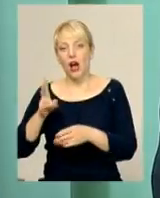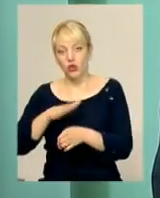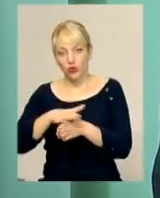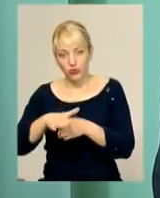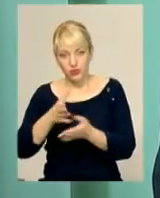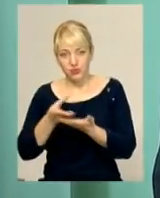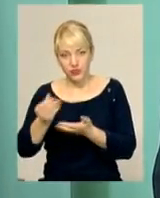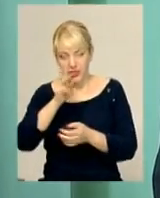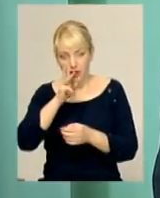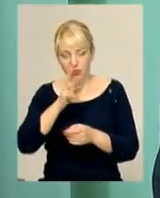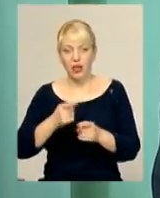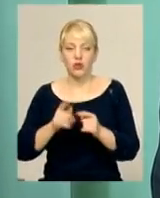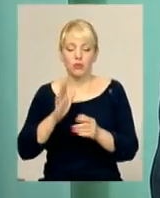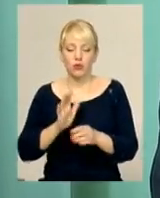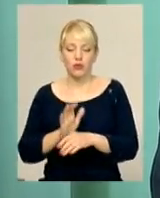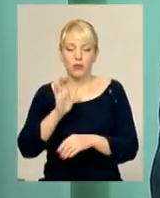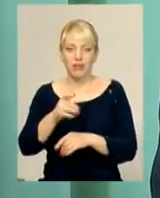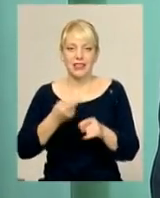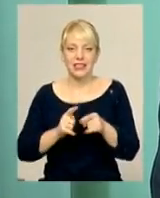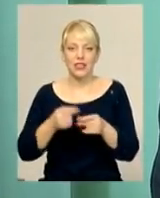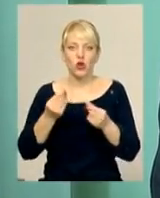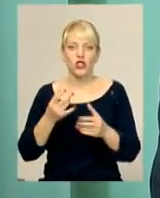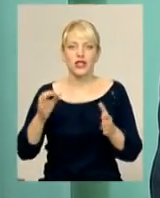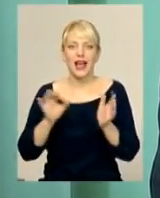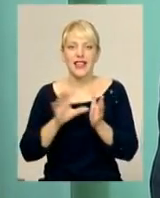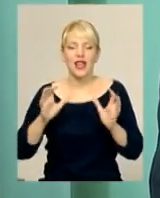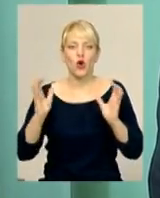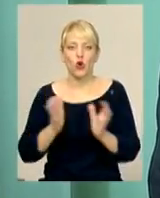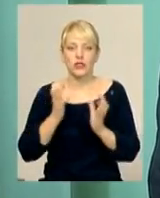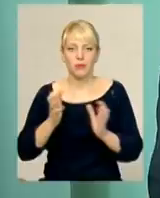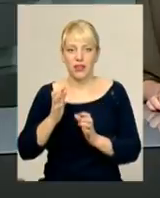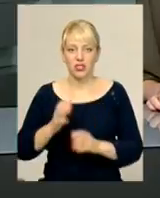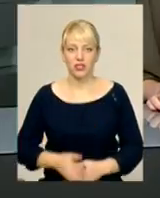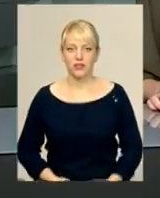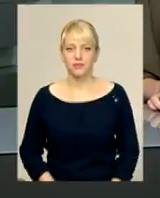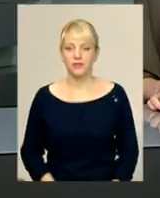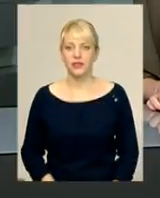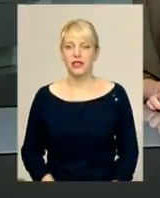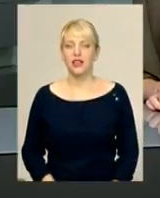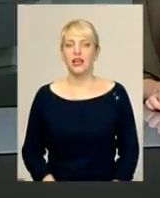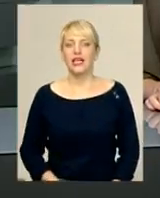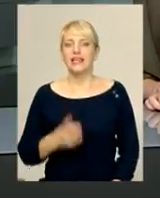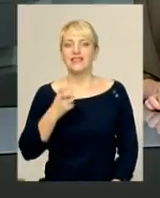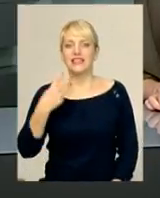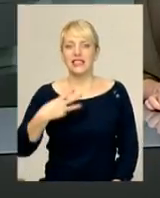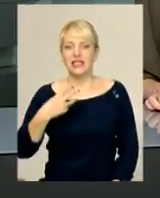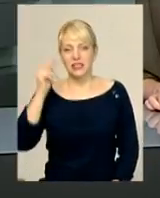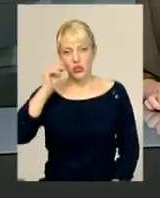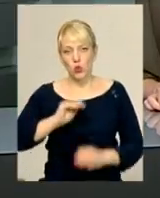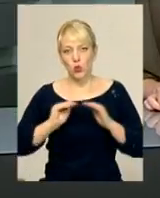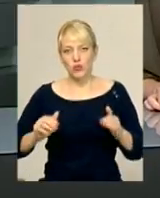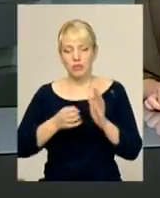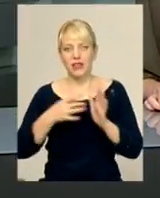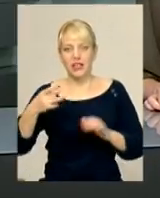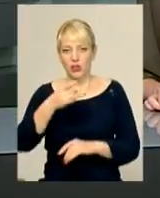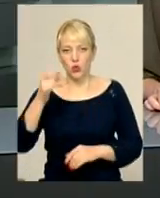заробітній платі, направляються на нерозбереження з метою більш ефективного використання коштів. 230 учнів із 15